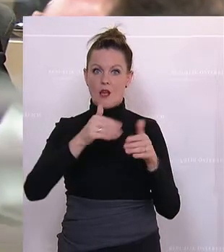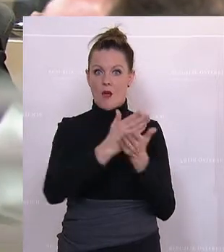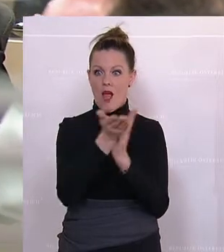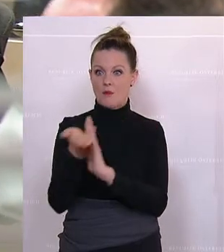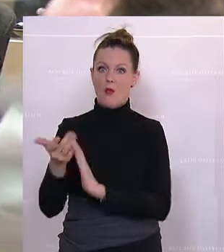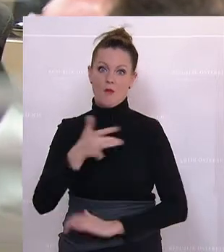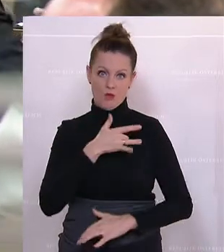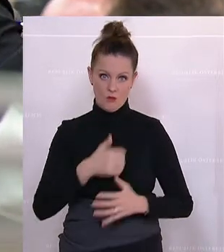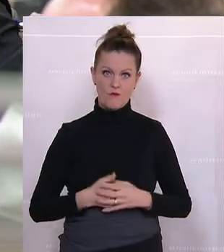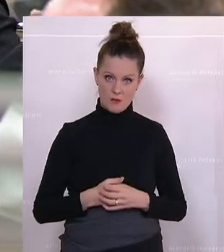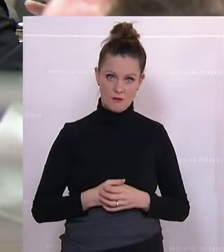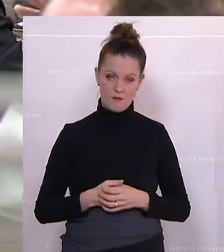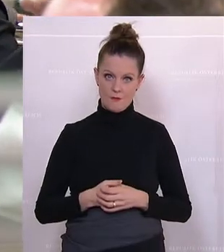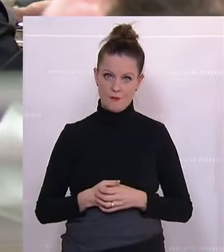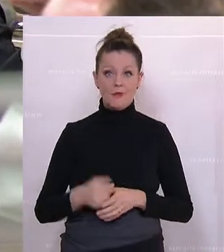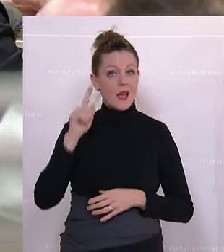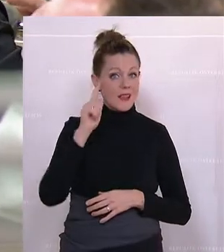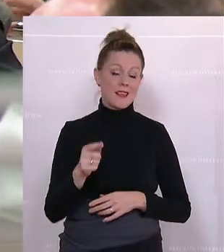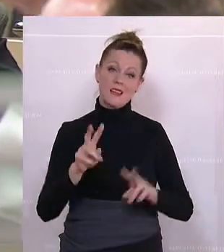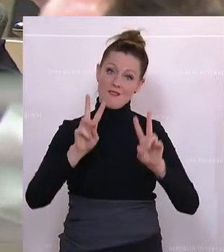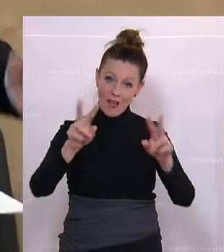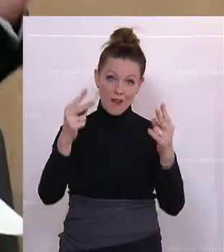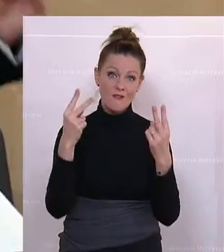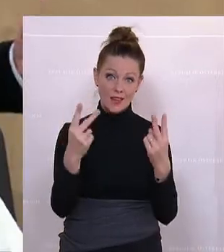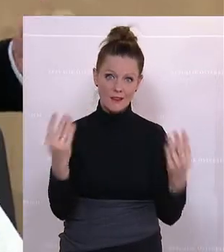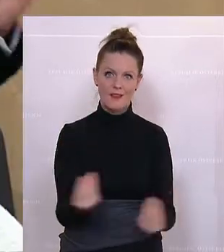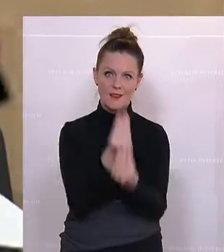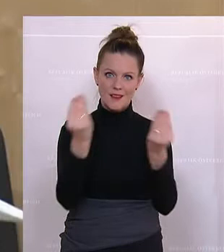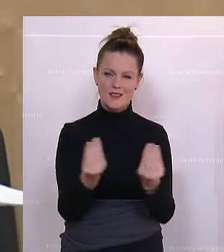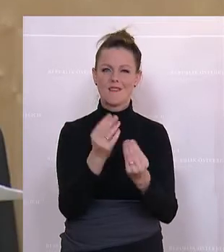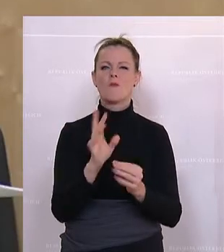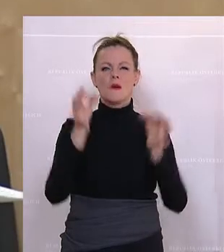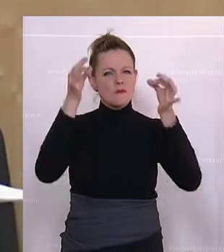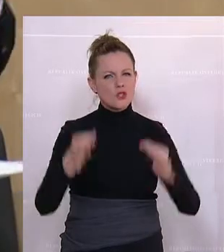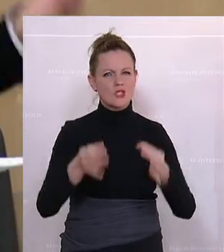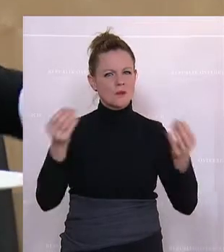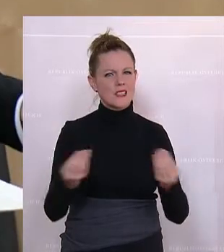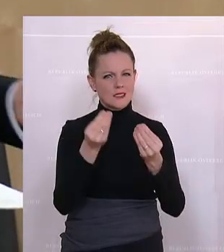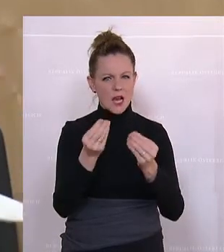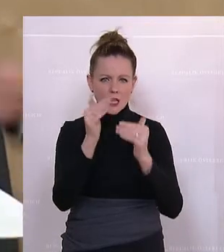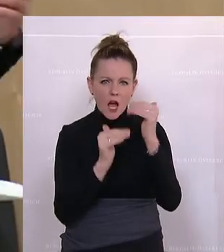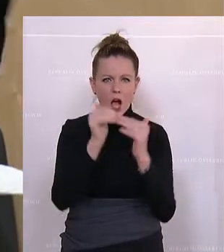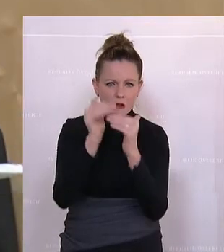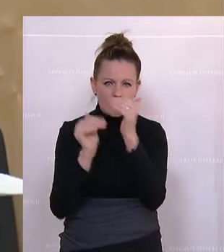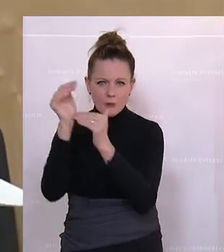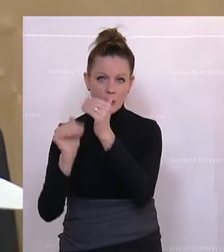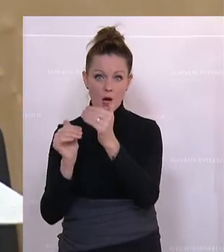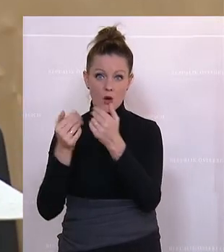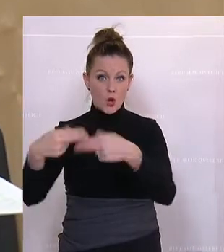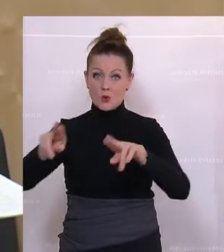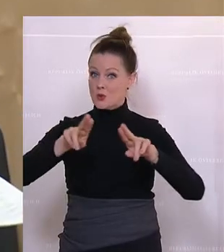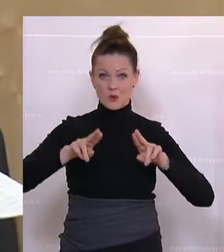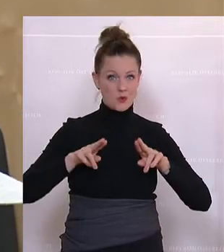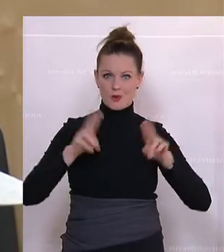Ich glaube, das ist deshalb ein Meilenstein, weil bestimmte Mechanismen, die hier gebaut werden, unumkehrbar